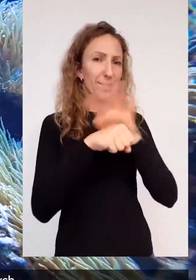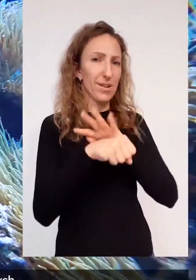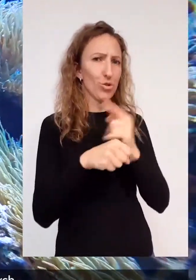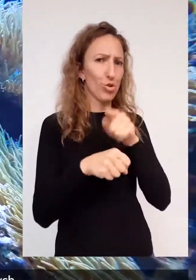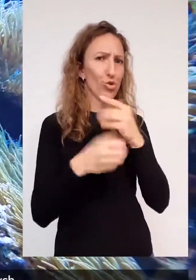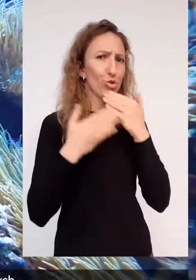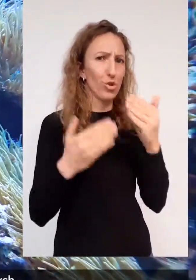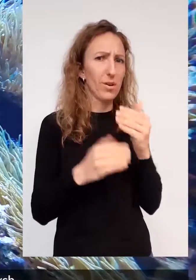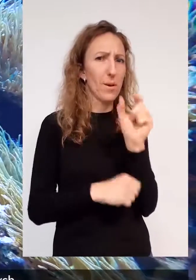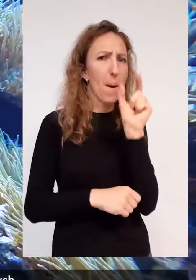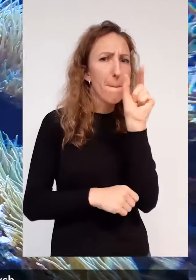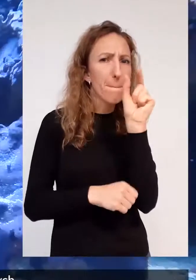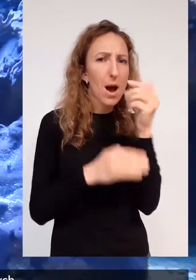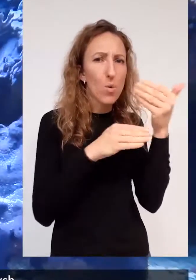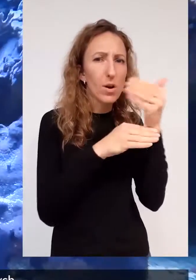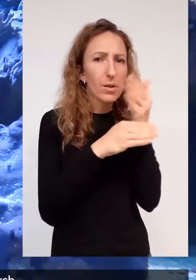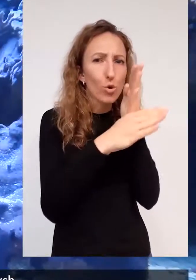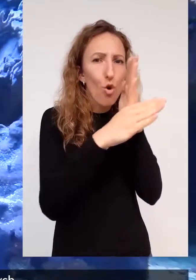raw koralowych